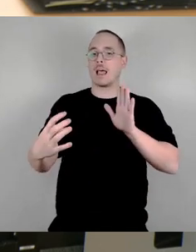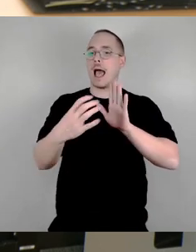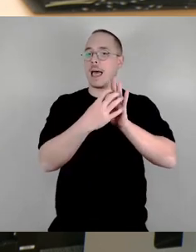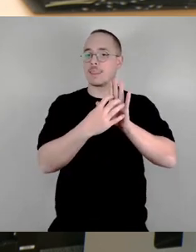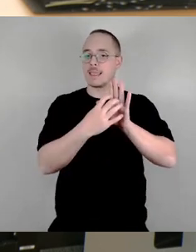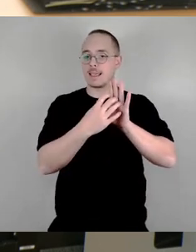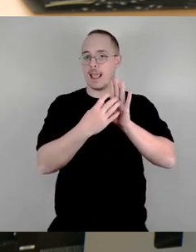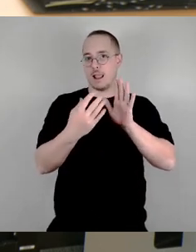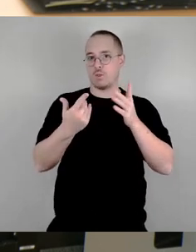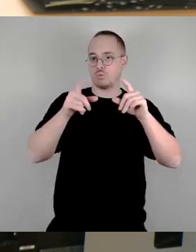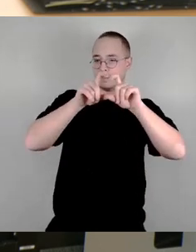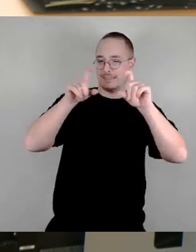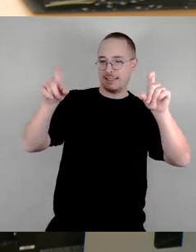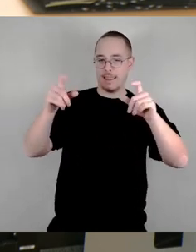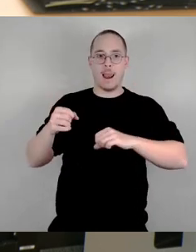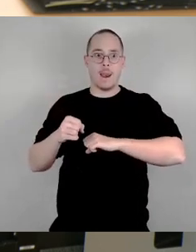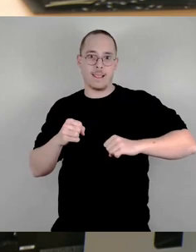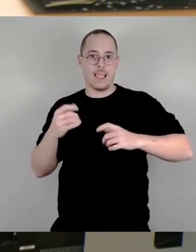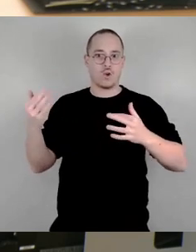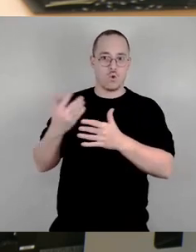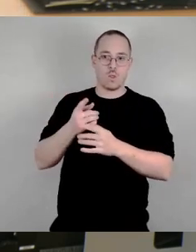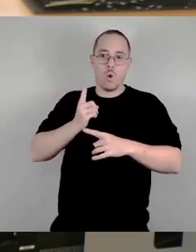Umgang mit Steuergeldern. Es wird spannend. Vielen Dank.